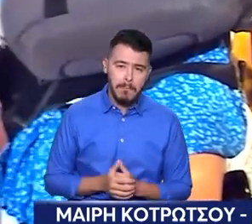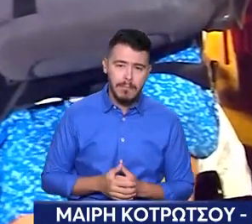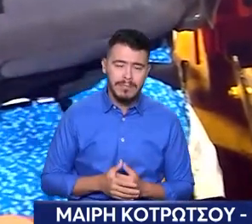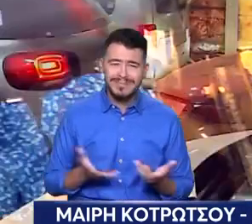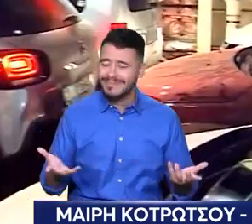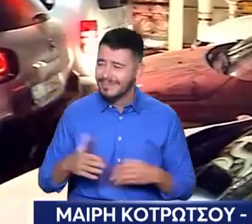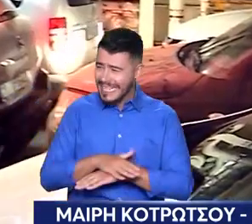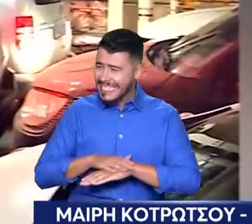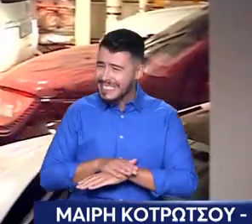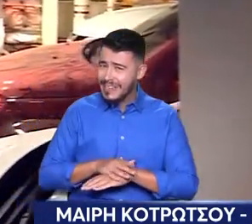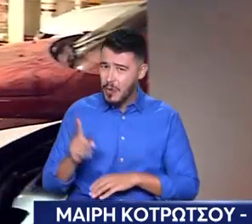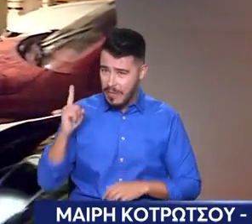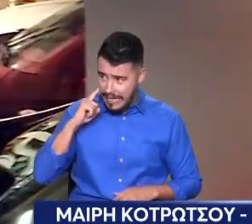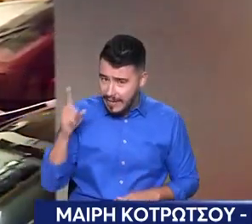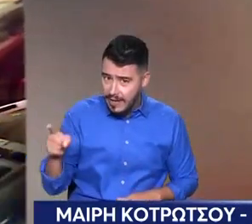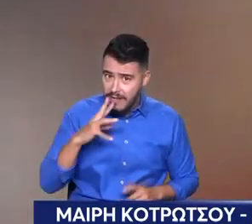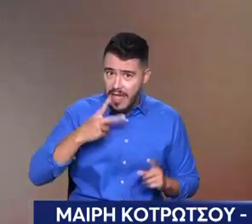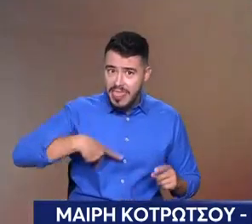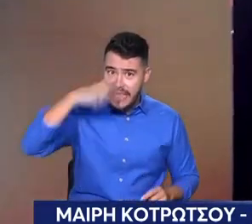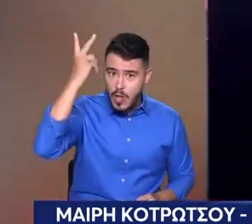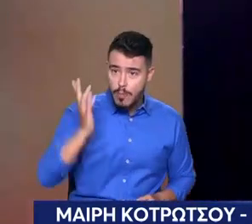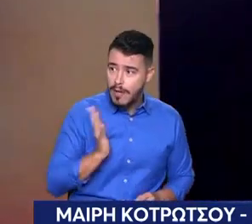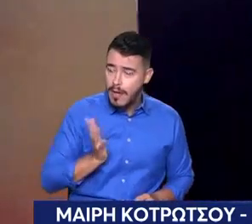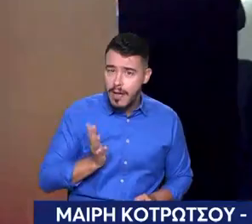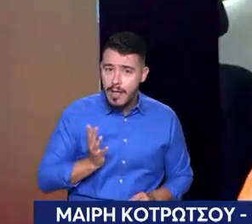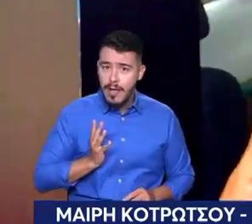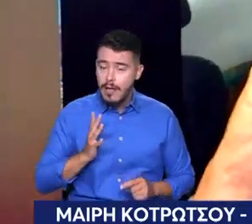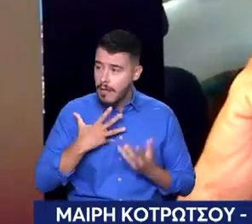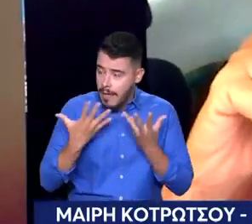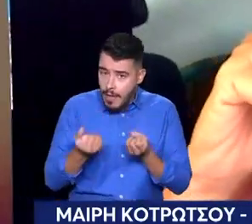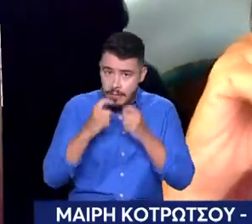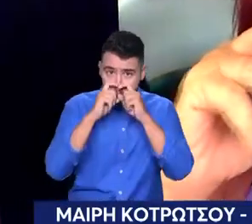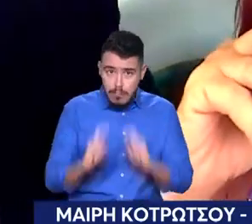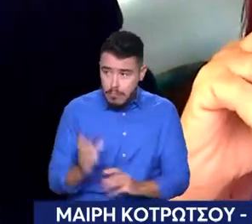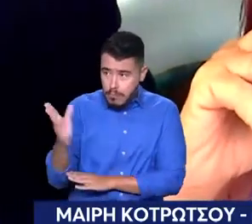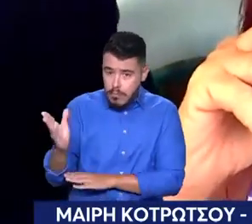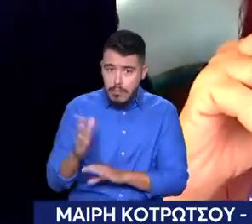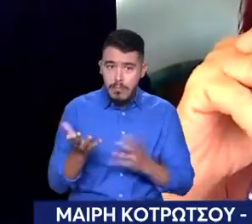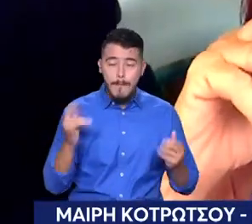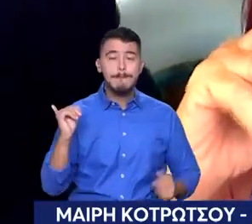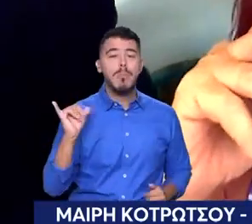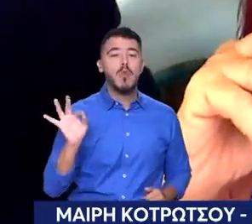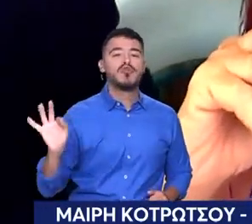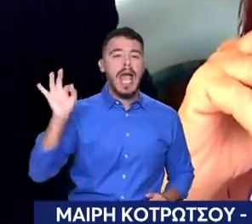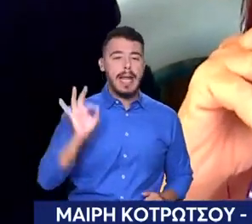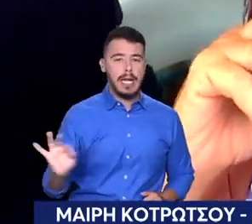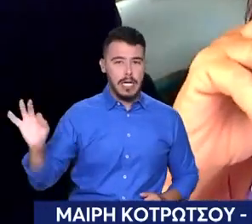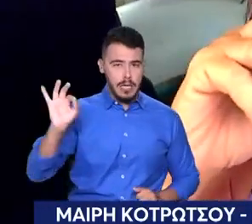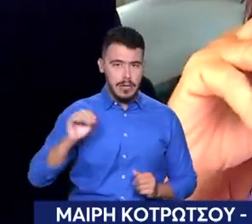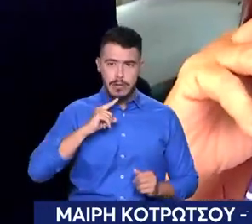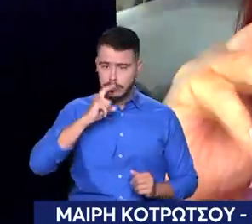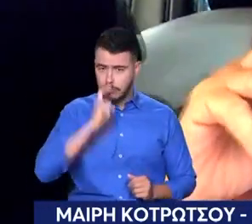καταλαβαίνετε ότι υπάρχουν δικαιώματα. Υπάρχουν υποχρεώσεις εκ μέρους της Blue Star γιατί αυτό το καραβί είναι και πρέπει να τα λέμε.